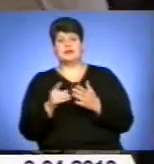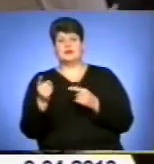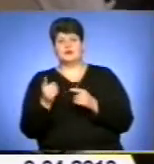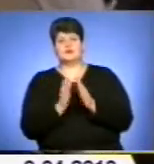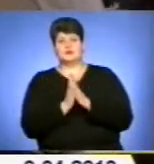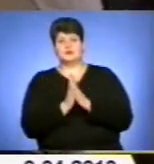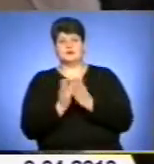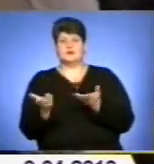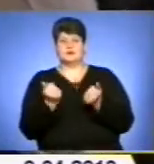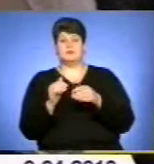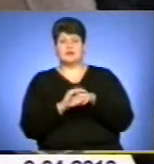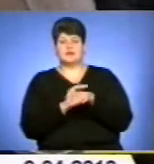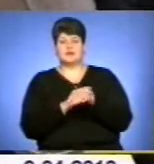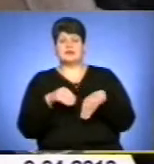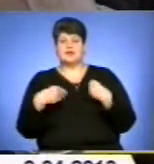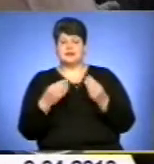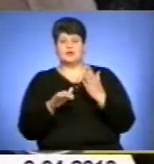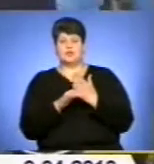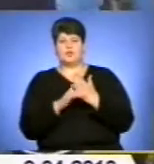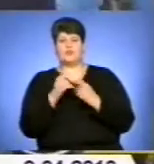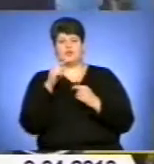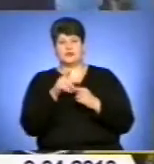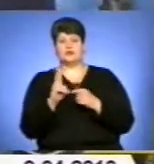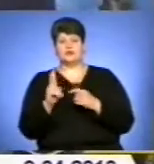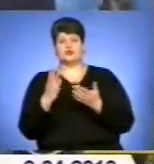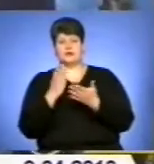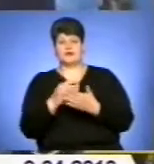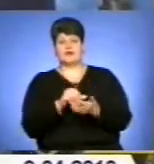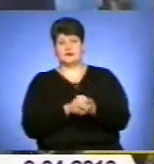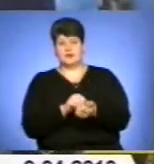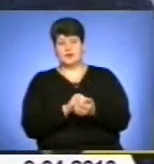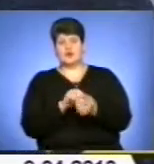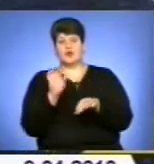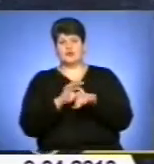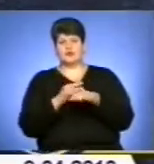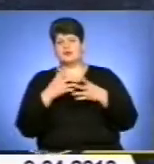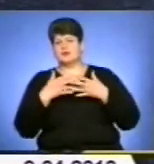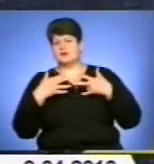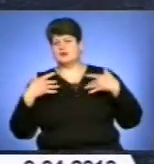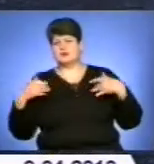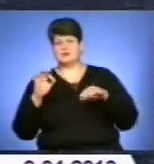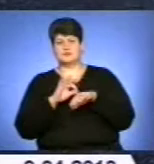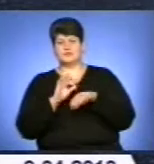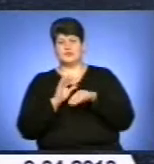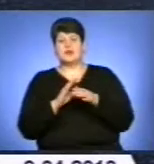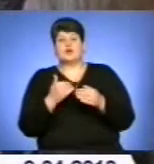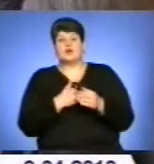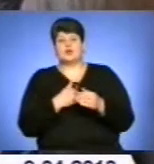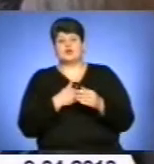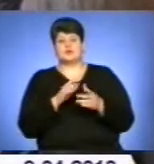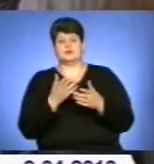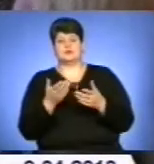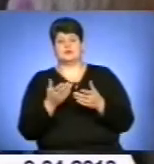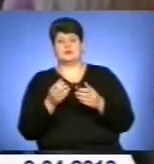до благодійництва, надавати посильну допомогу людям, які стали наркозалежними, хворіють різноманітними захворювами та прагнуть позбутися